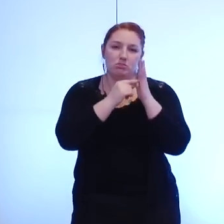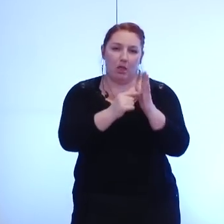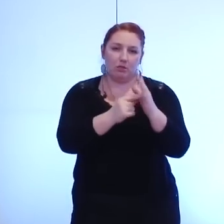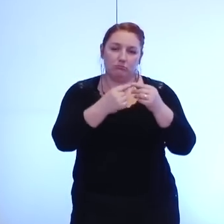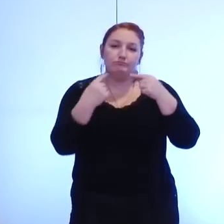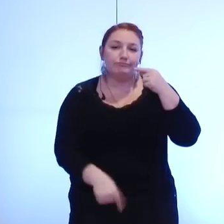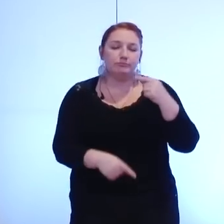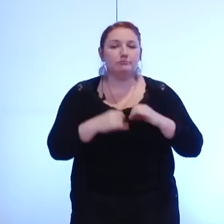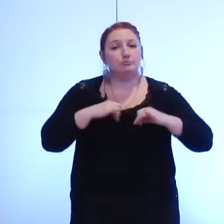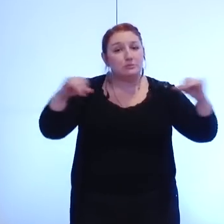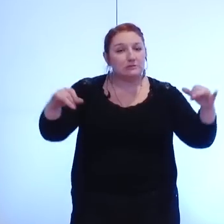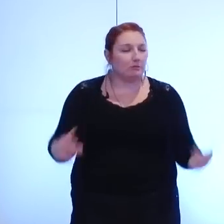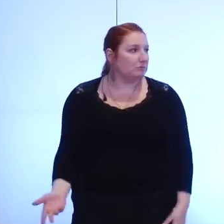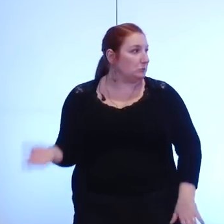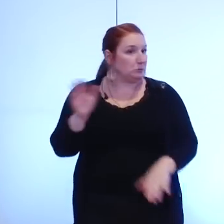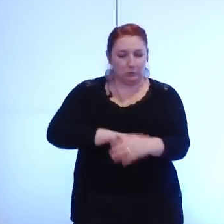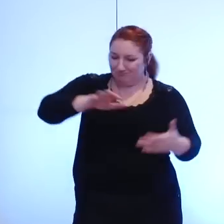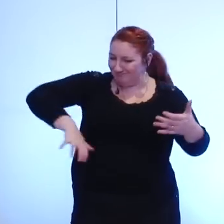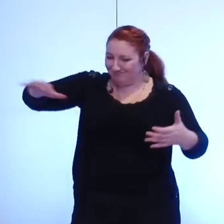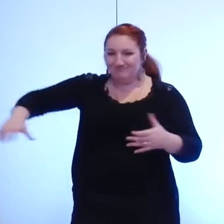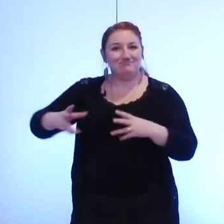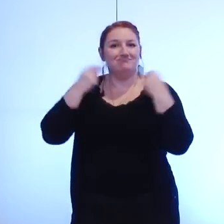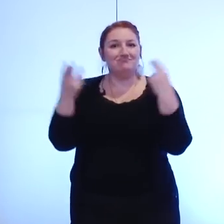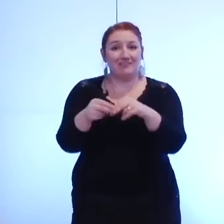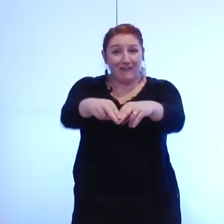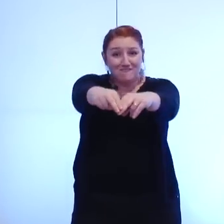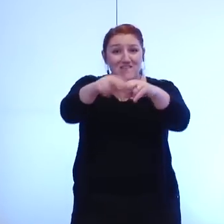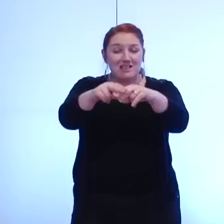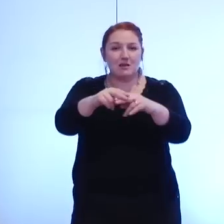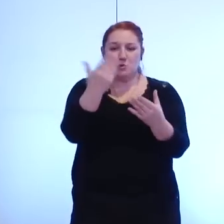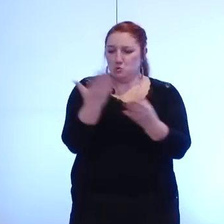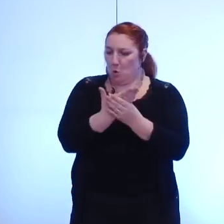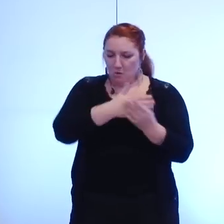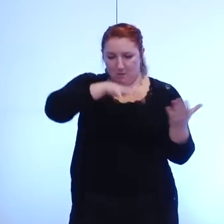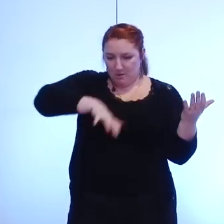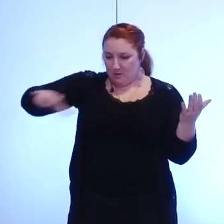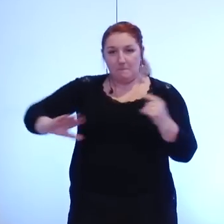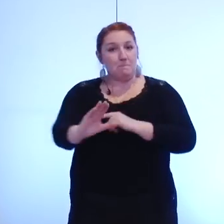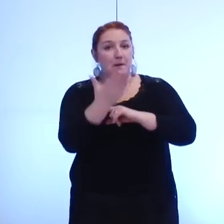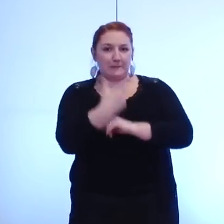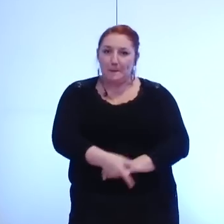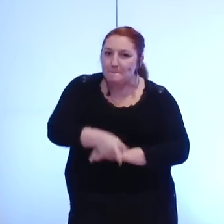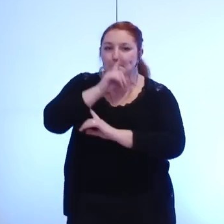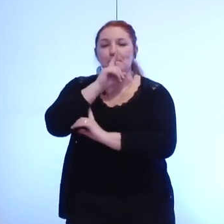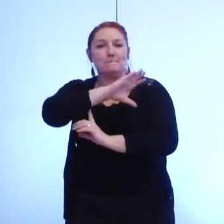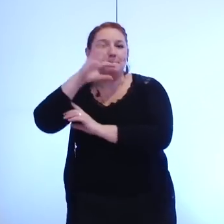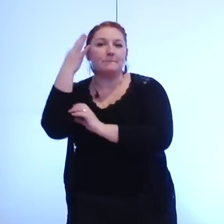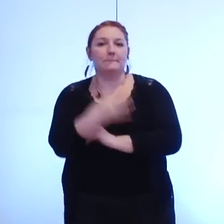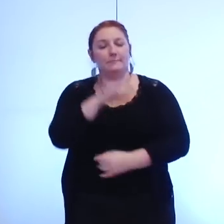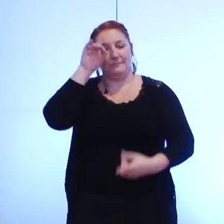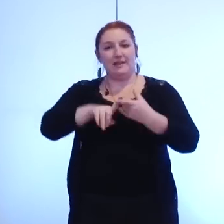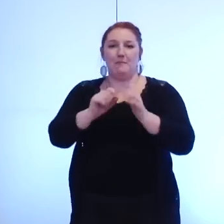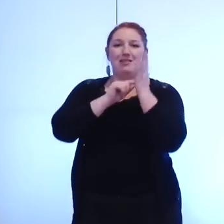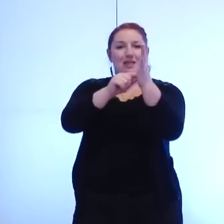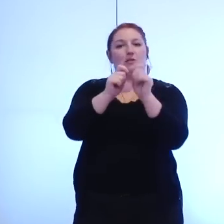bien rien absolument rien rien n'est dit dans les documents qui nous ont été présentés au sujet du remboursement de notre